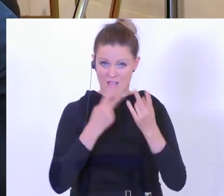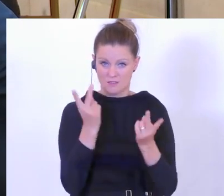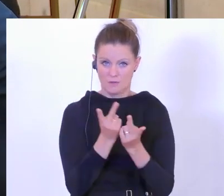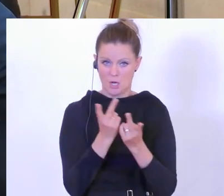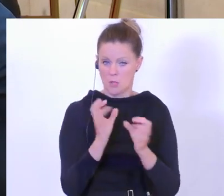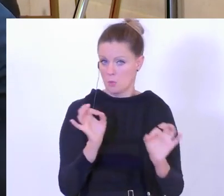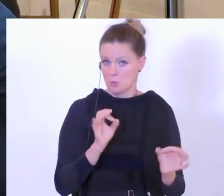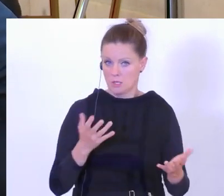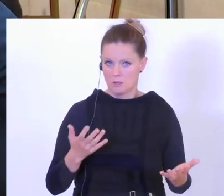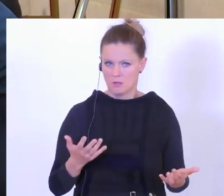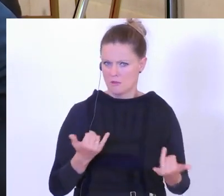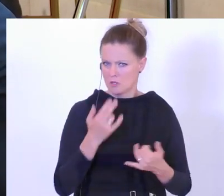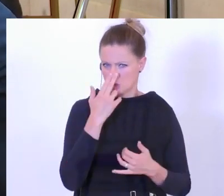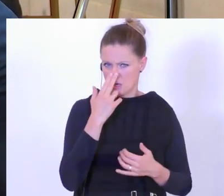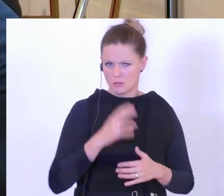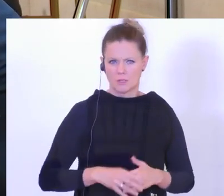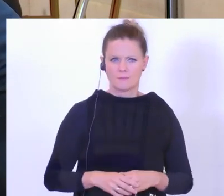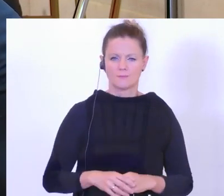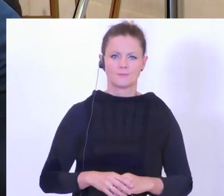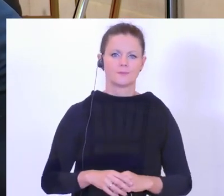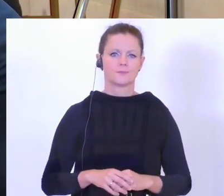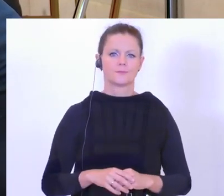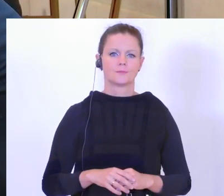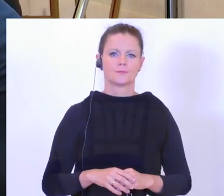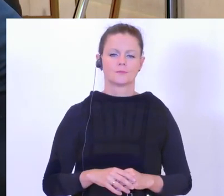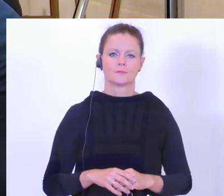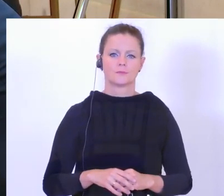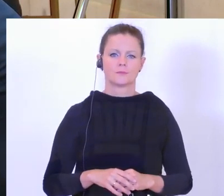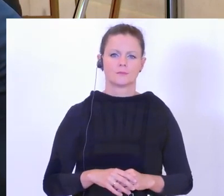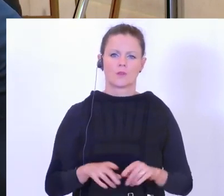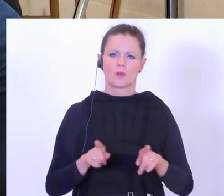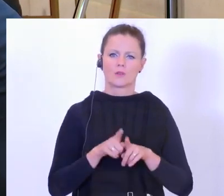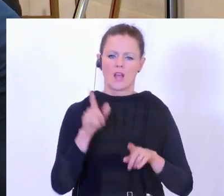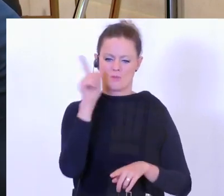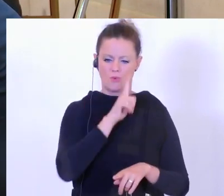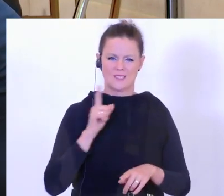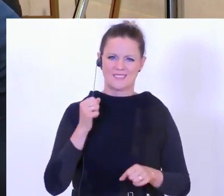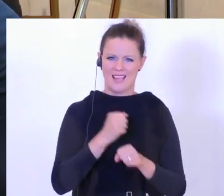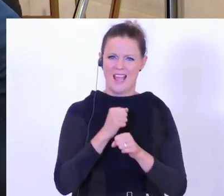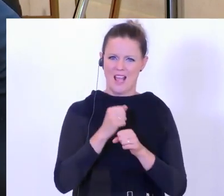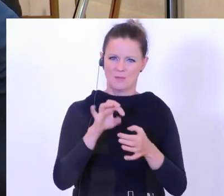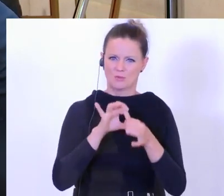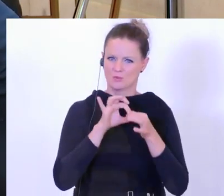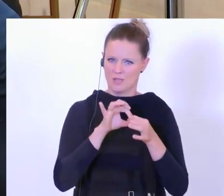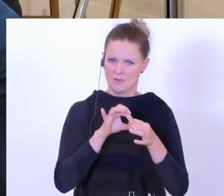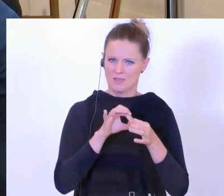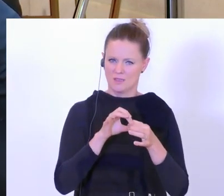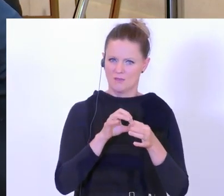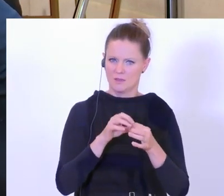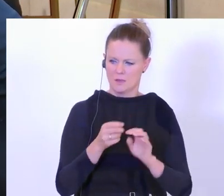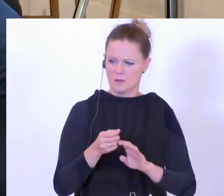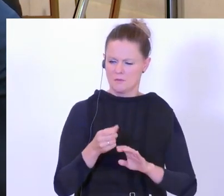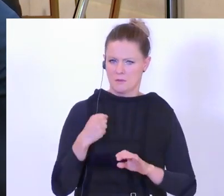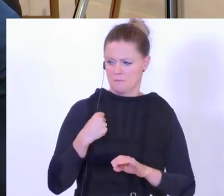oder wie sah es damit aus? Und eine Frage noch zur polizeilichen Arbeit, wie sich die jetzt die jüngsten Tage